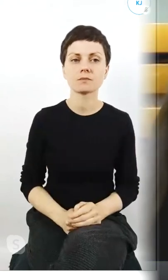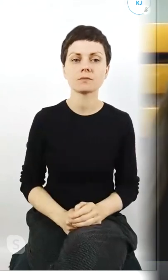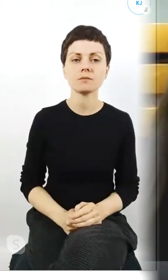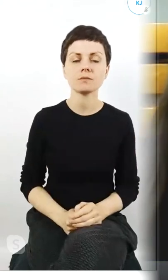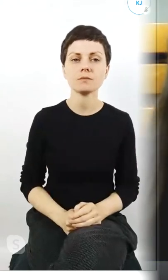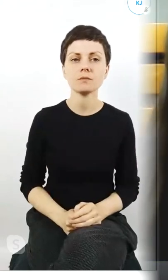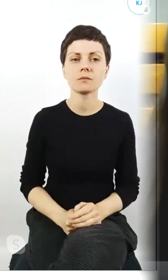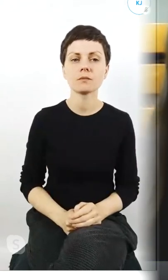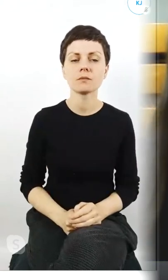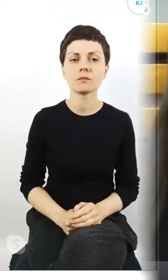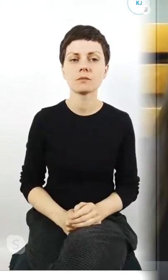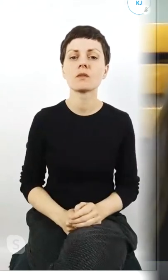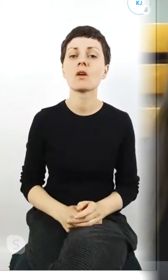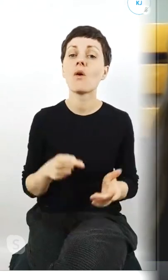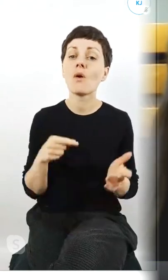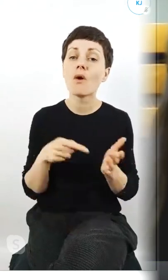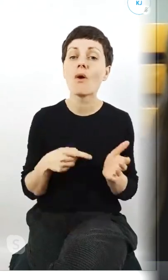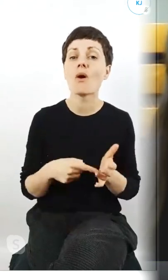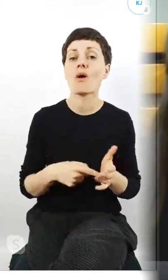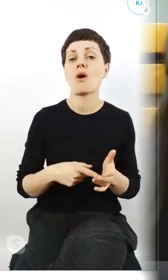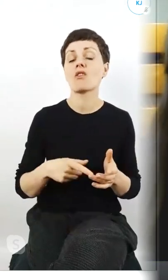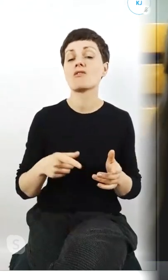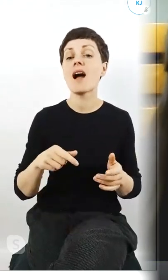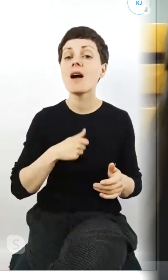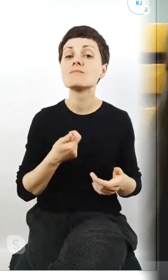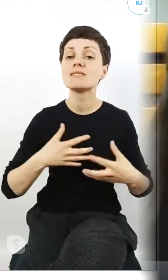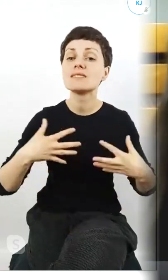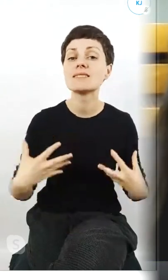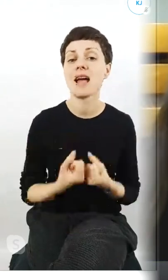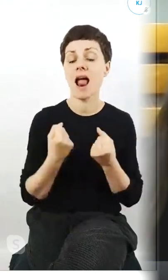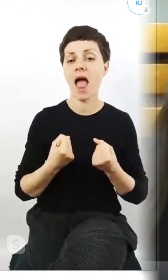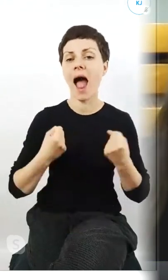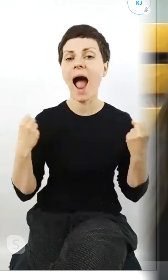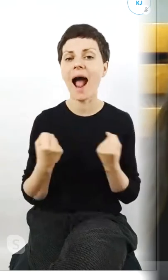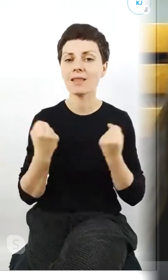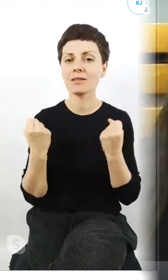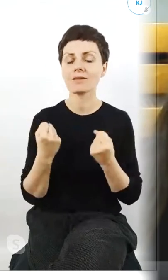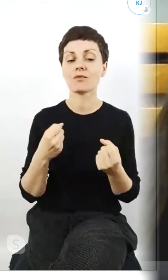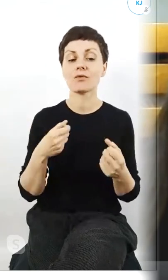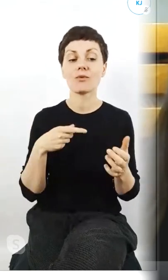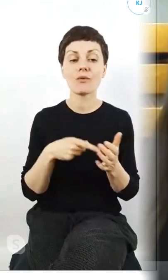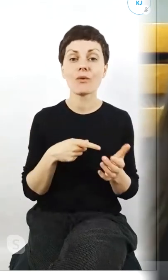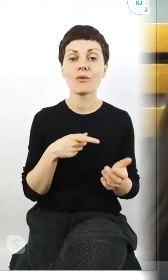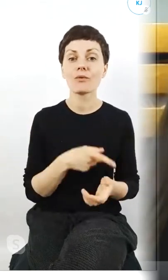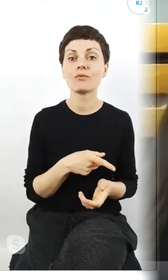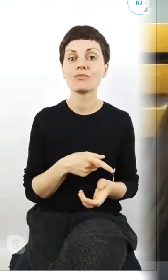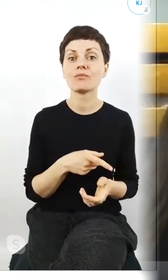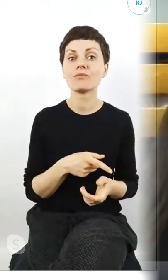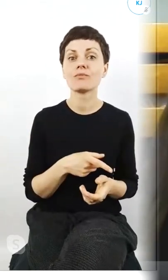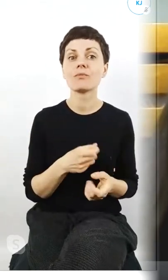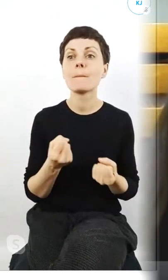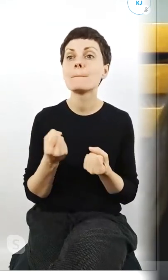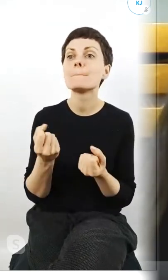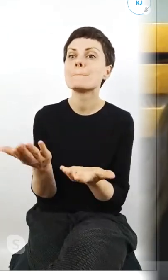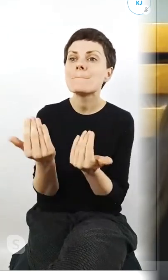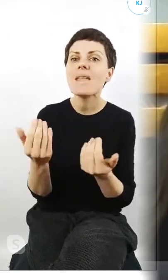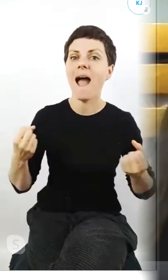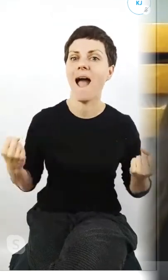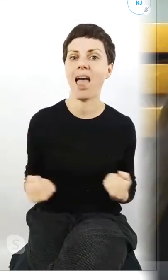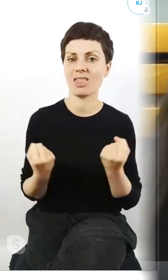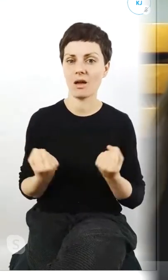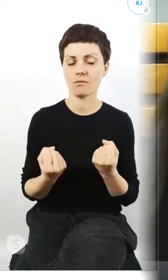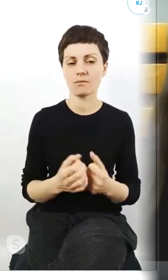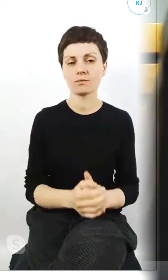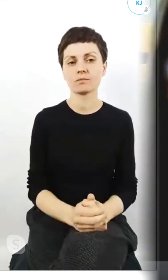kwestia tego żeby znaleźć aktywność która ciebie bardzo angażuje którą